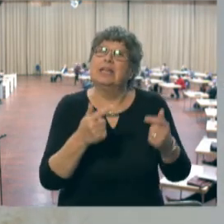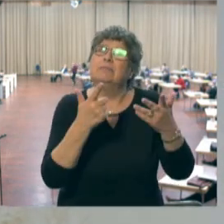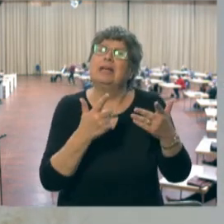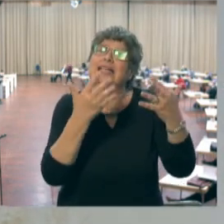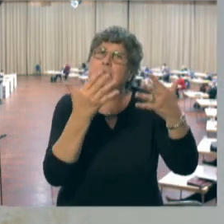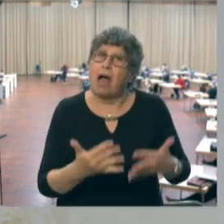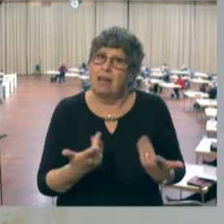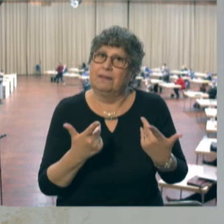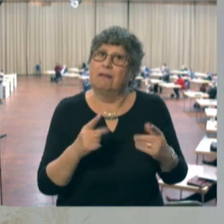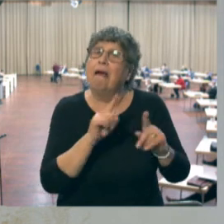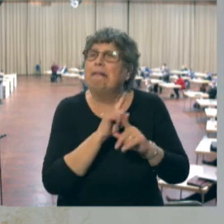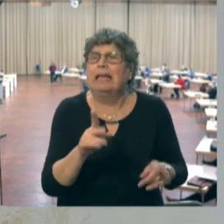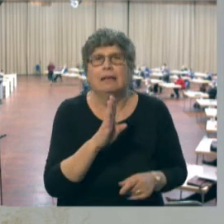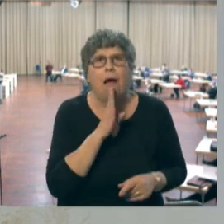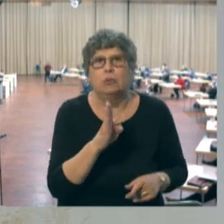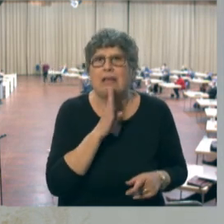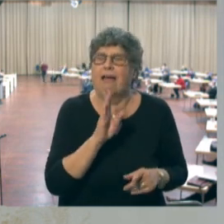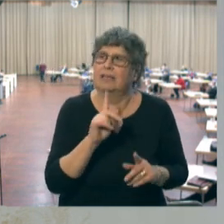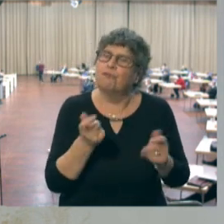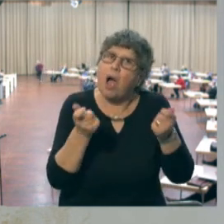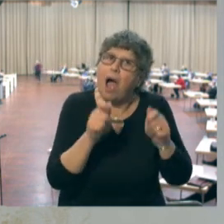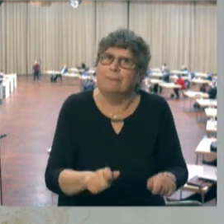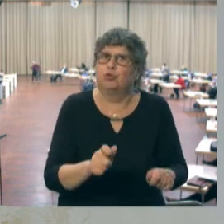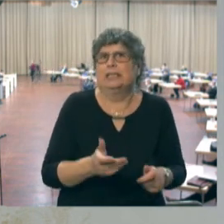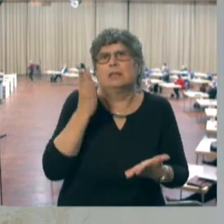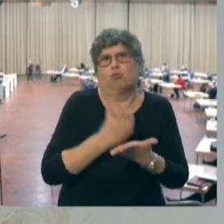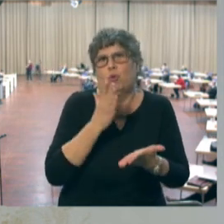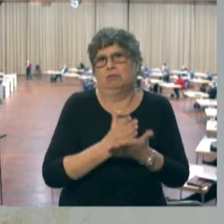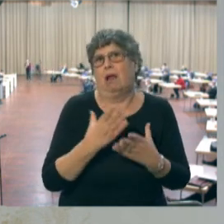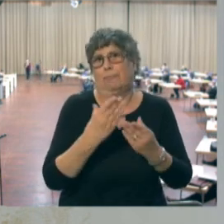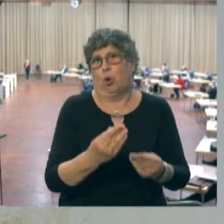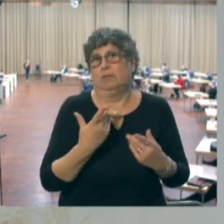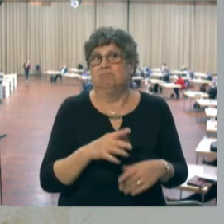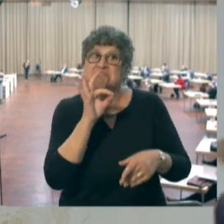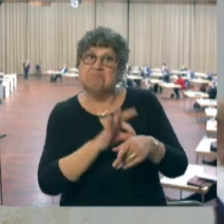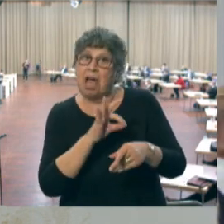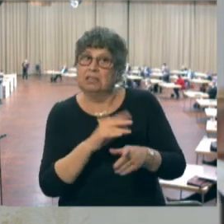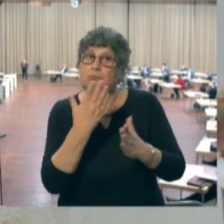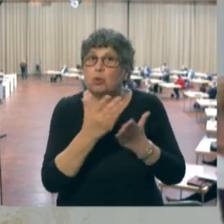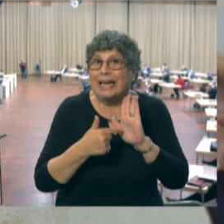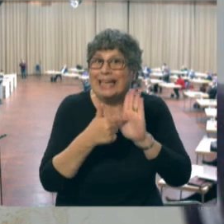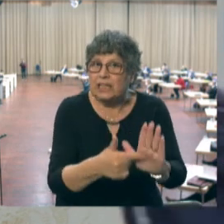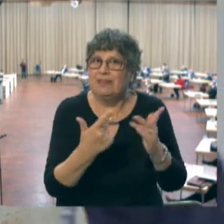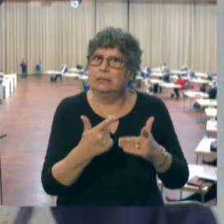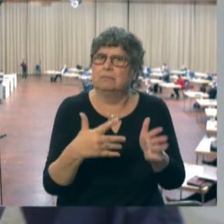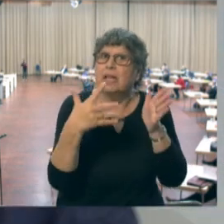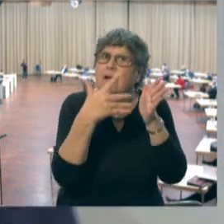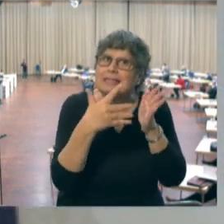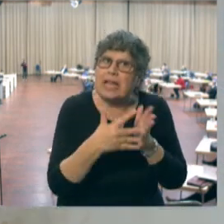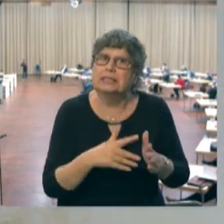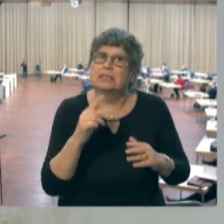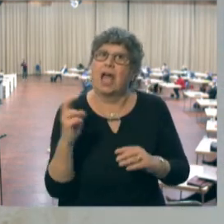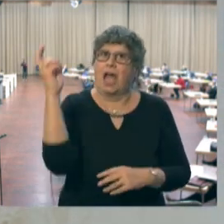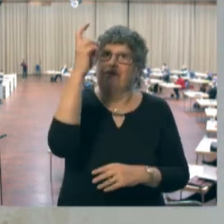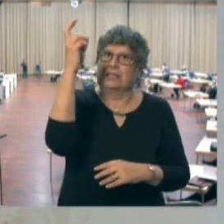sind nicht ausreichend, um ein abschließendes Urteil zu haben. Die Ärzte wissen darauf hin, dass bei dem Test für die Erwachsenen